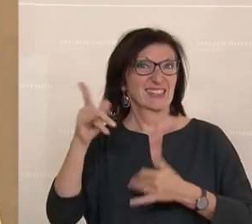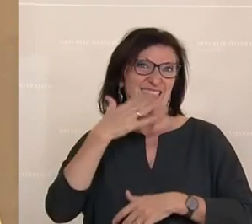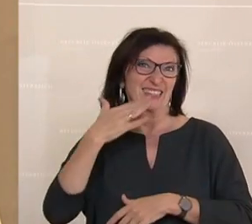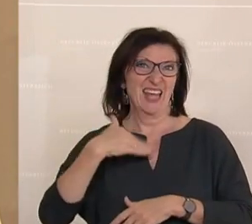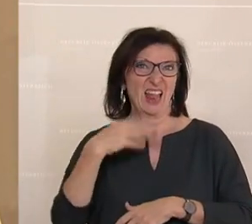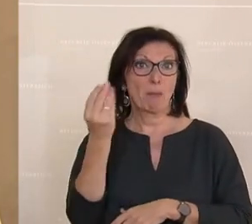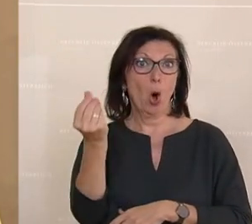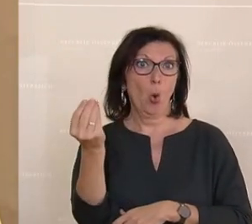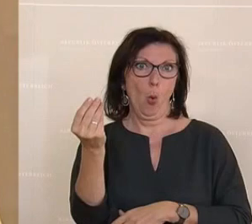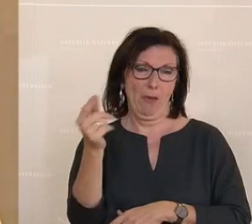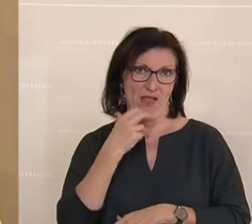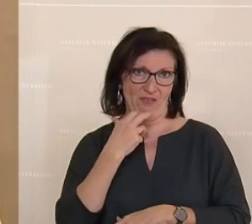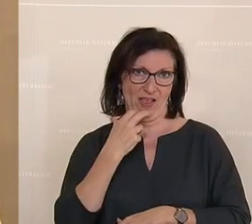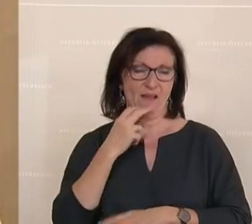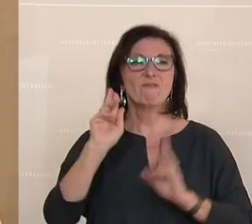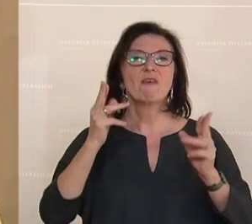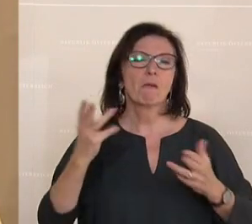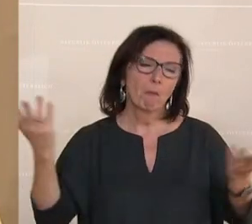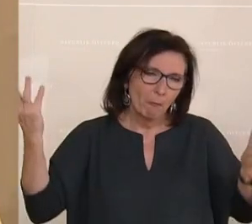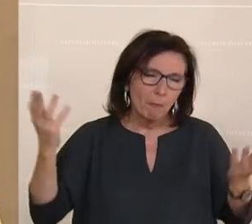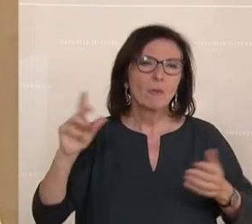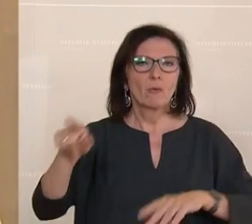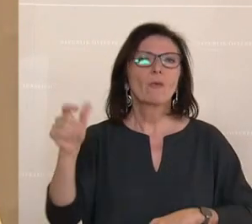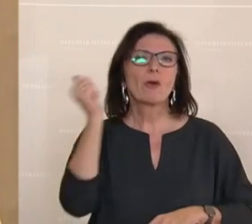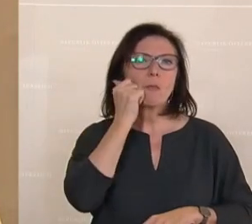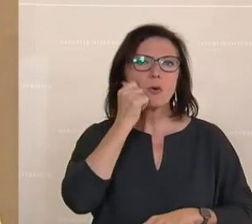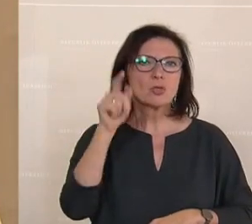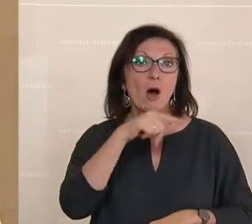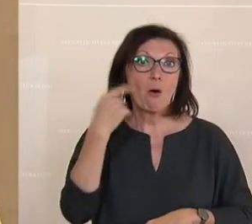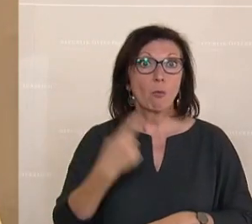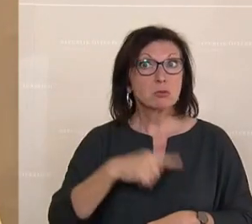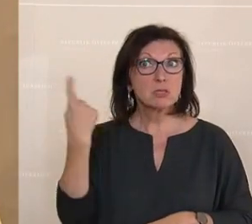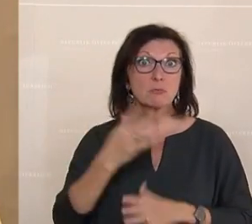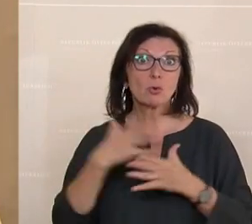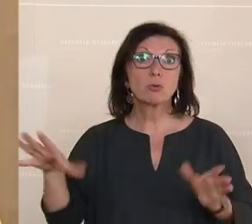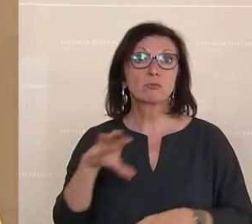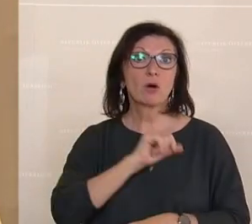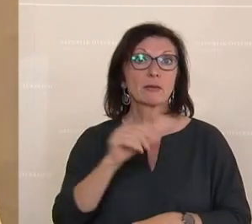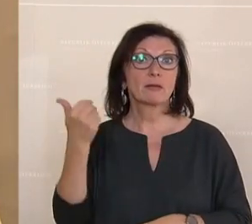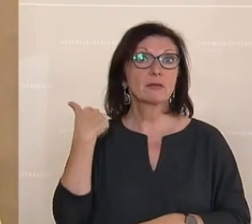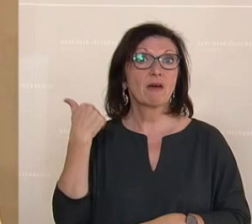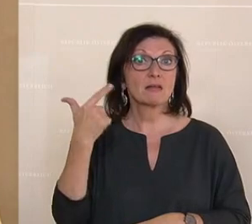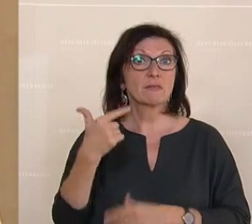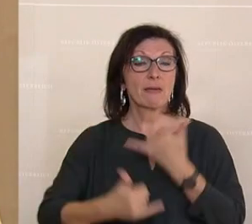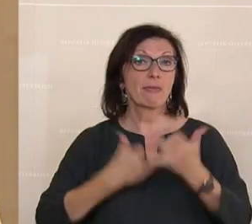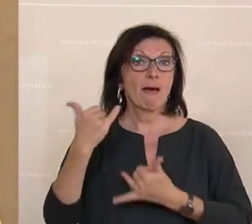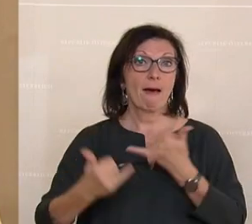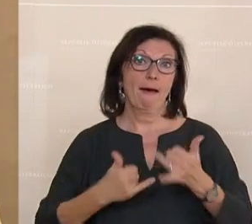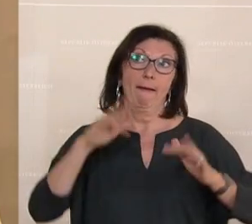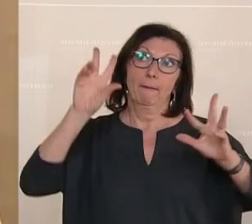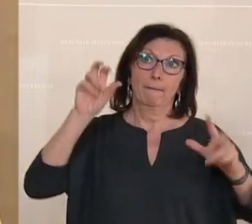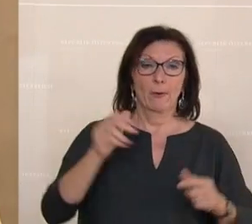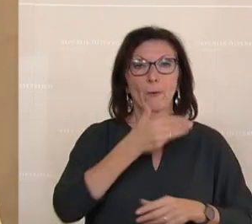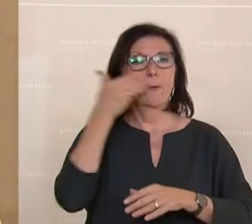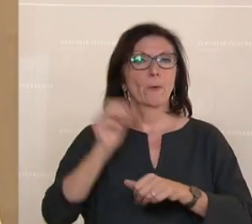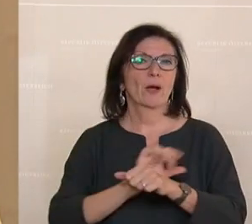in Rubel bezahlt zu werden. Warum wohl? Und Moskau und Russland profitieren auch sehr davon, dass sie die letzten zwei Jahre praktisch keine Corona